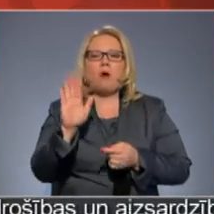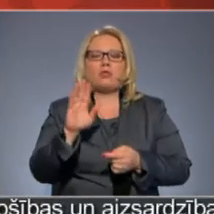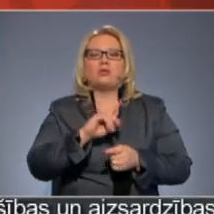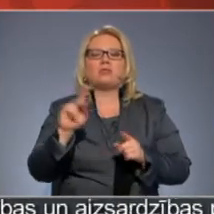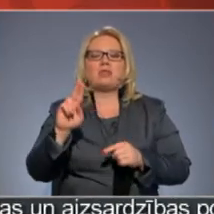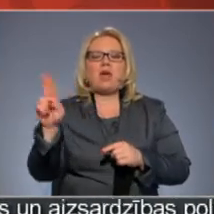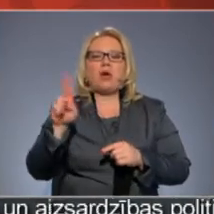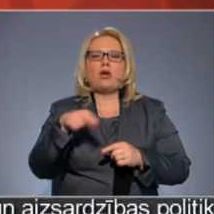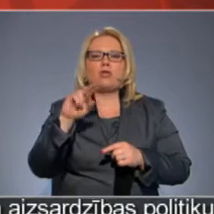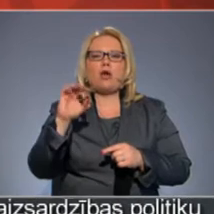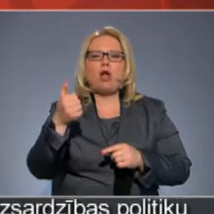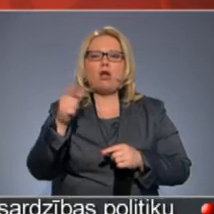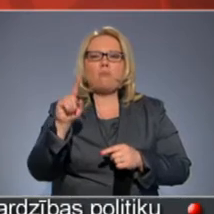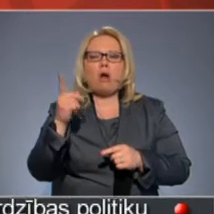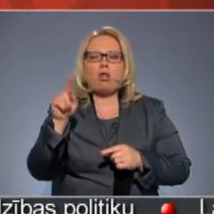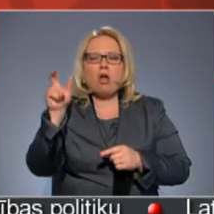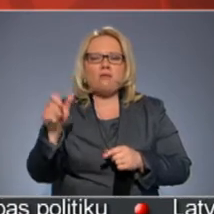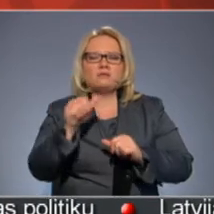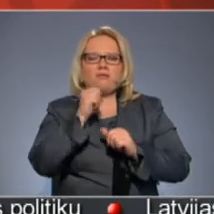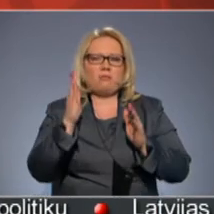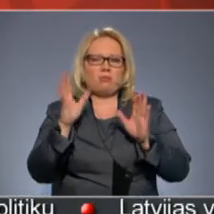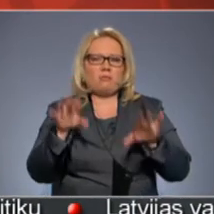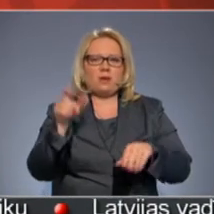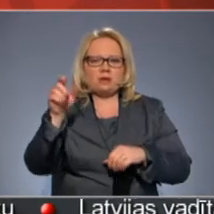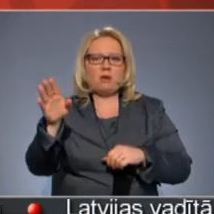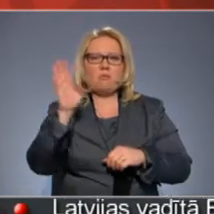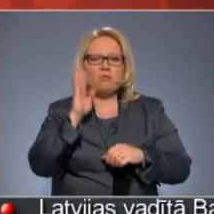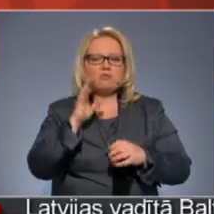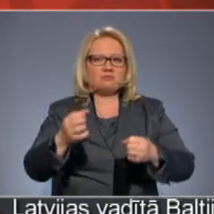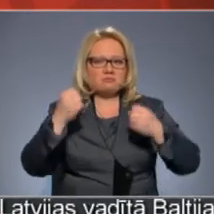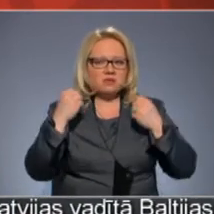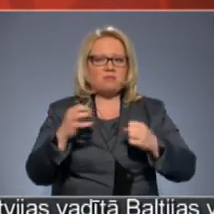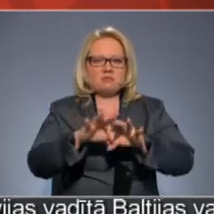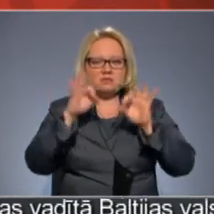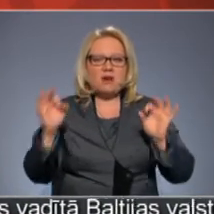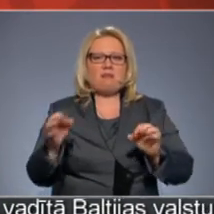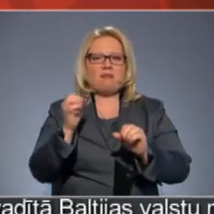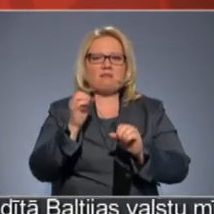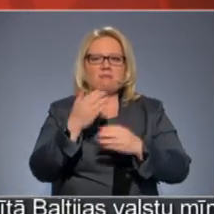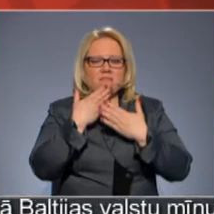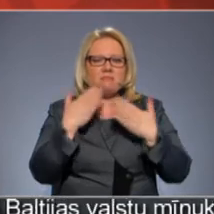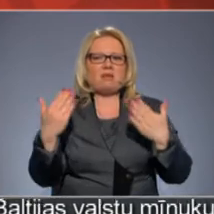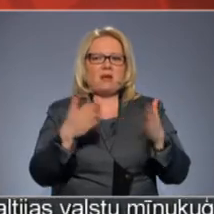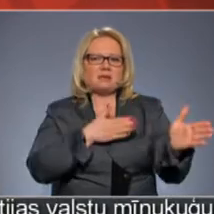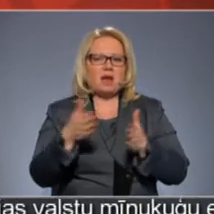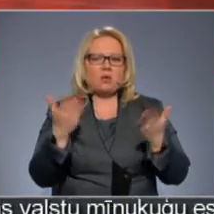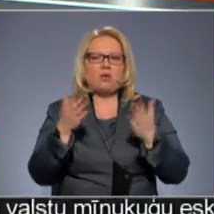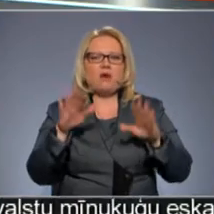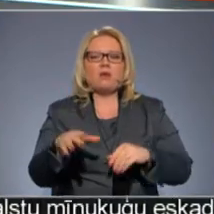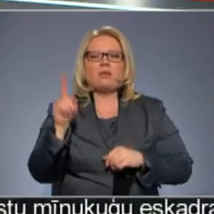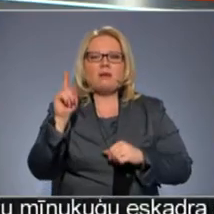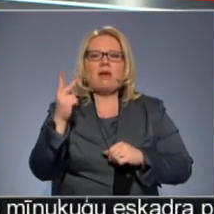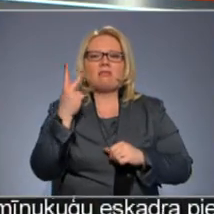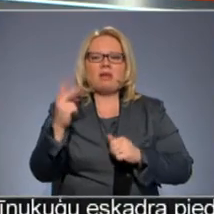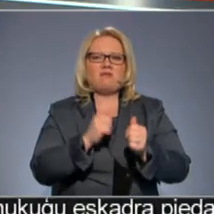Polokungs varētu kļūt par prezidentiem. Faktiski, jau no rīta gribējās teikt puiši, saņemieties un ķermies klāt pie pēdējās kārtas, kur varētu tikai šos